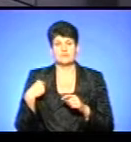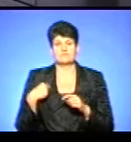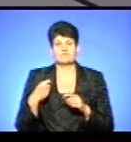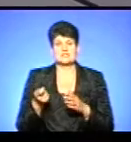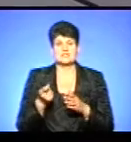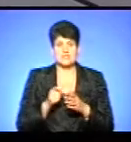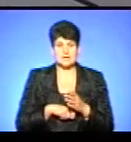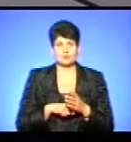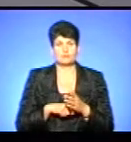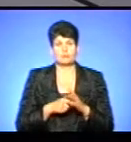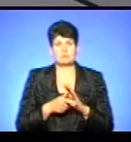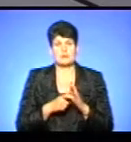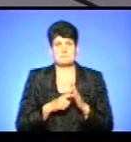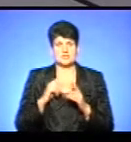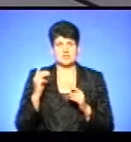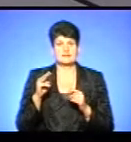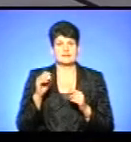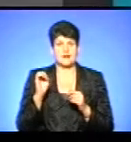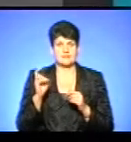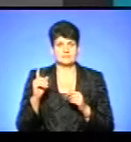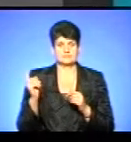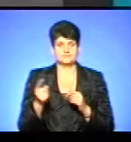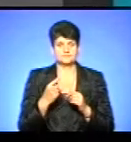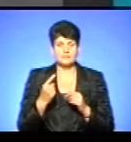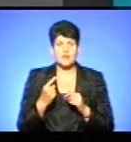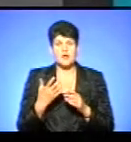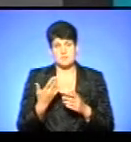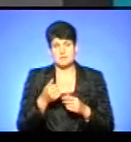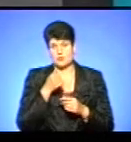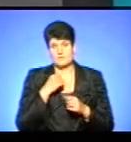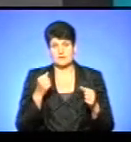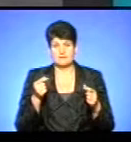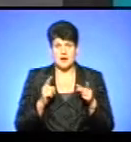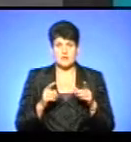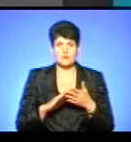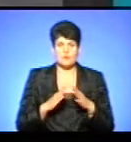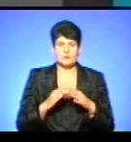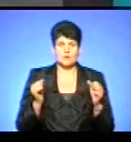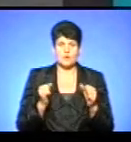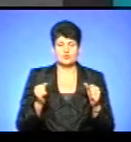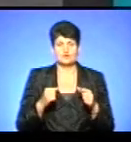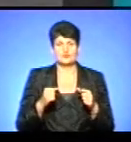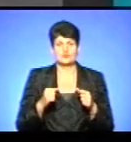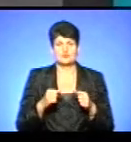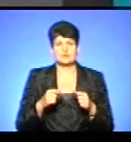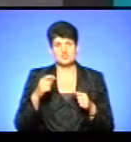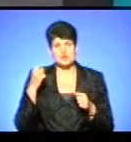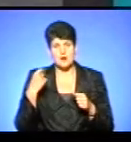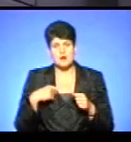була комісія, яка це врахувала. А ми вже його випробували в реальних умовах, коли там холодно, жарко, дощ падає, болота, грязюка,